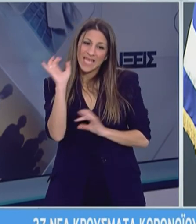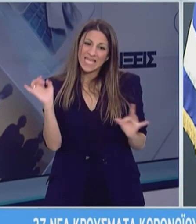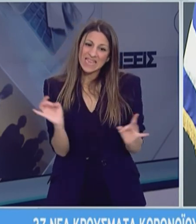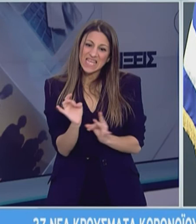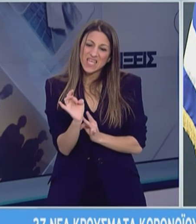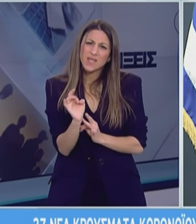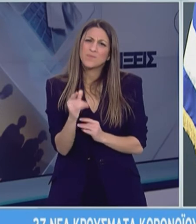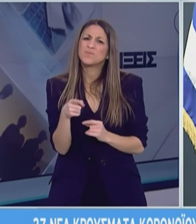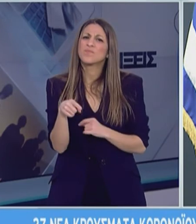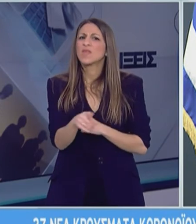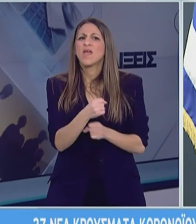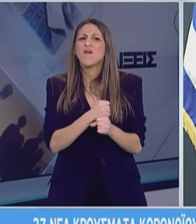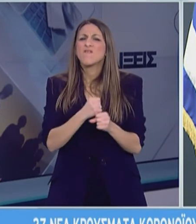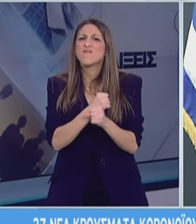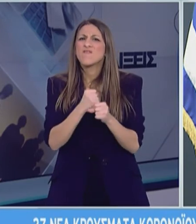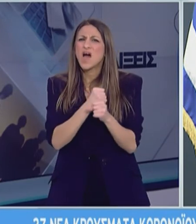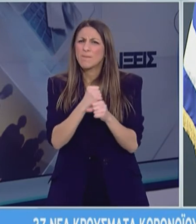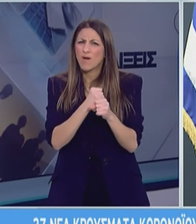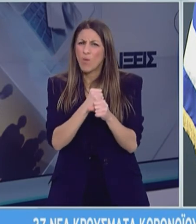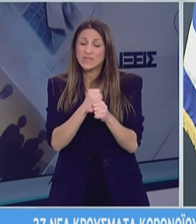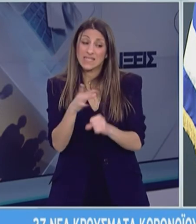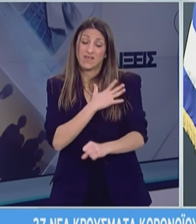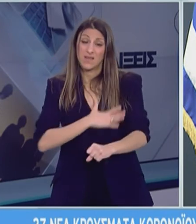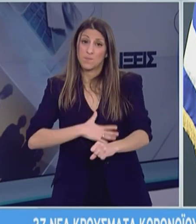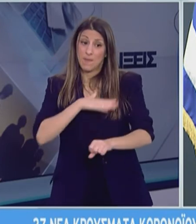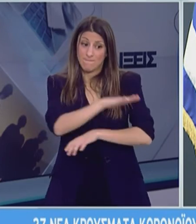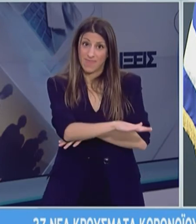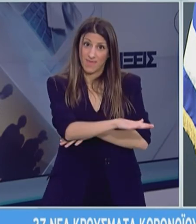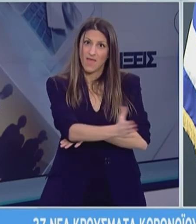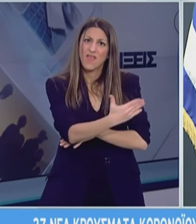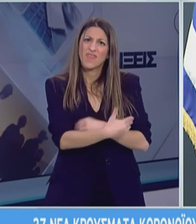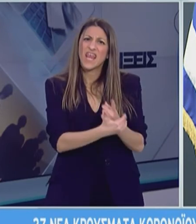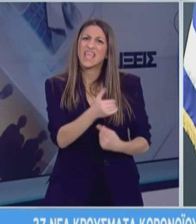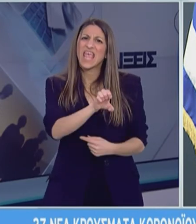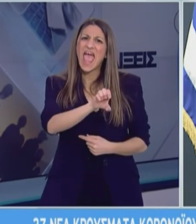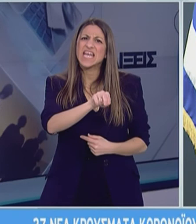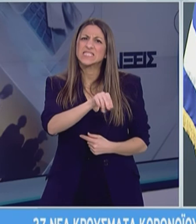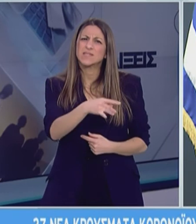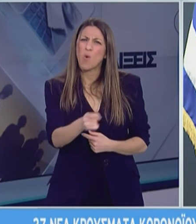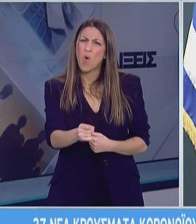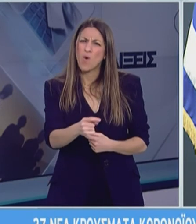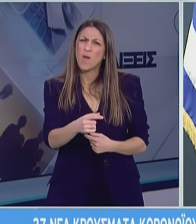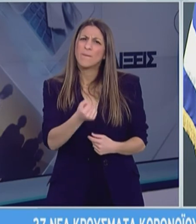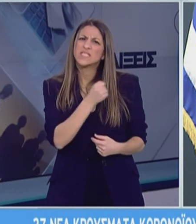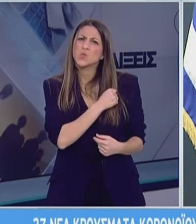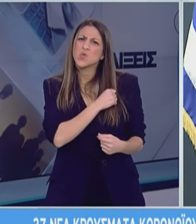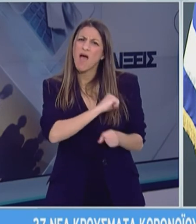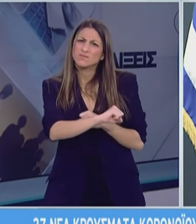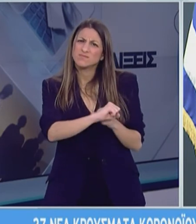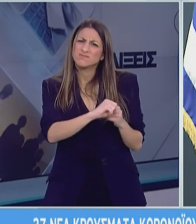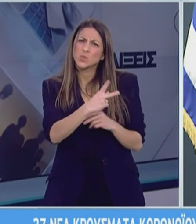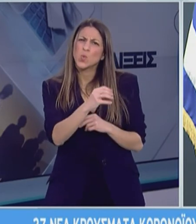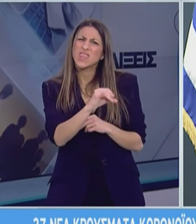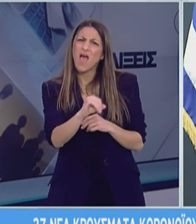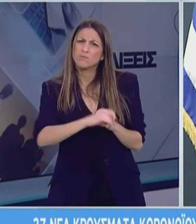έλλειψη ενός ενζήμου G6PD. Είναι ένα ένζημο το οποίο αν δεν το έχει κάποιος μπορεί να πάθει μια διαδικασία